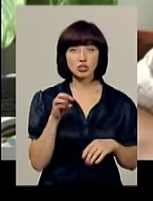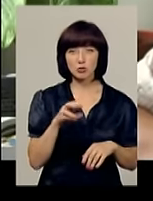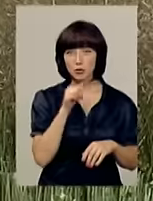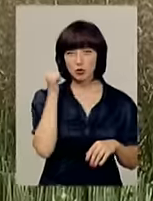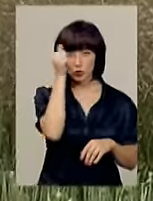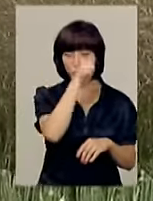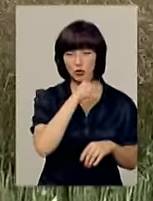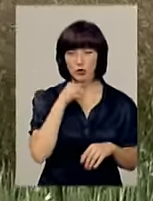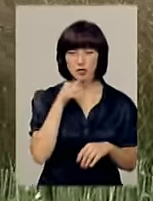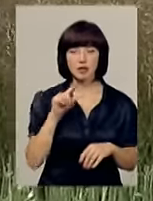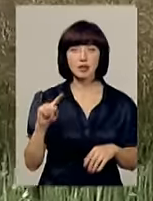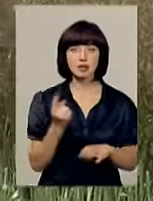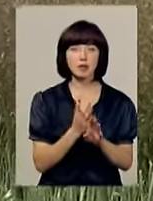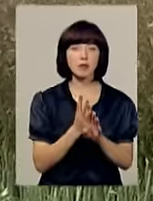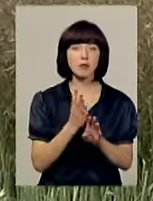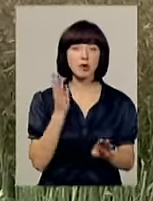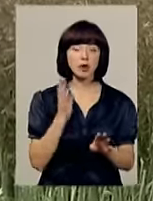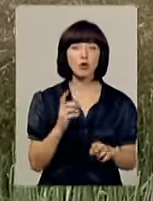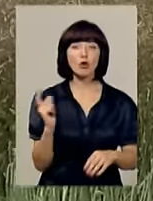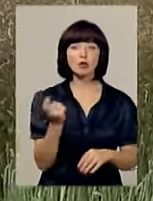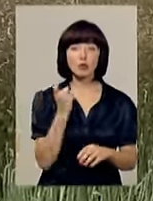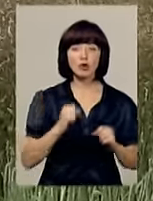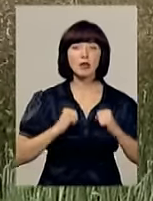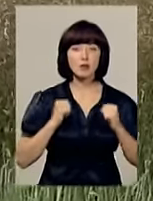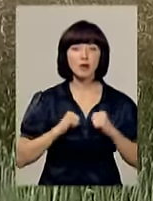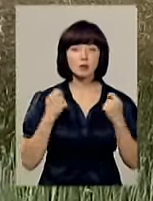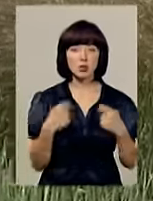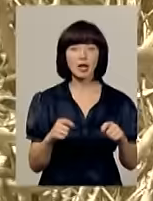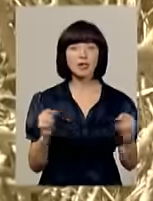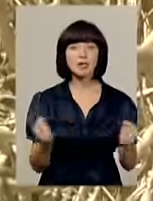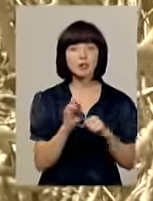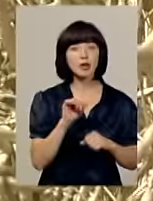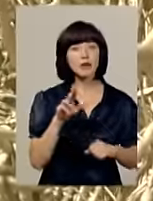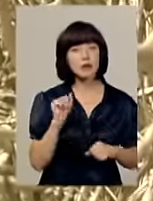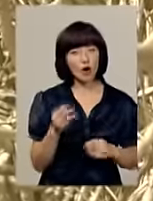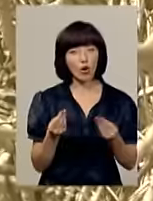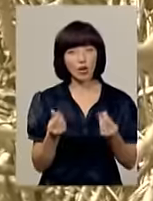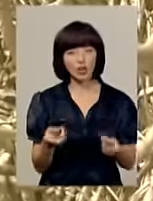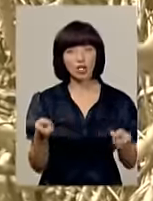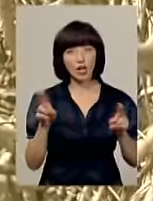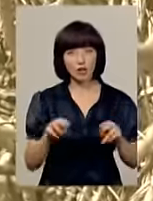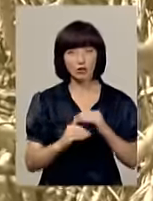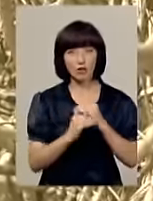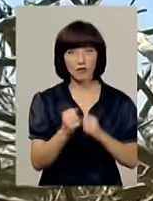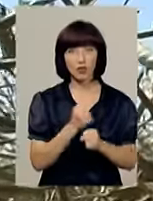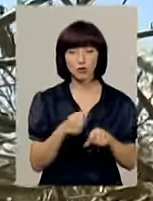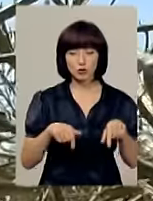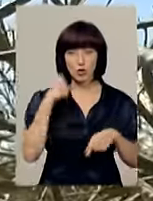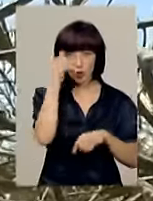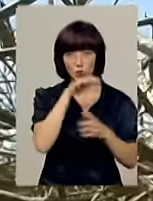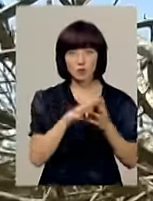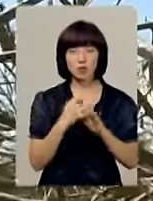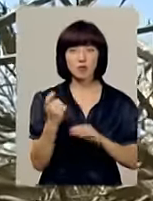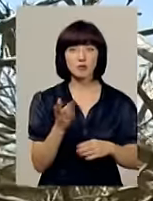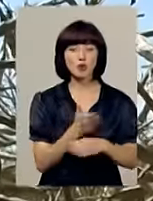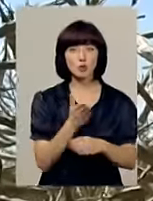минулому році. Насамперед, господарі намагаються продати озимий ріпак, аби отримати гроші на решту польових робіт. Цього року сільгоспорівники